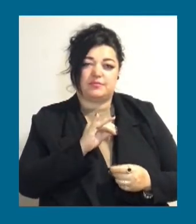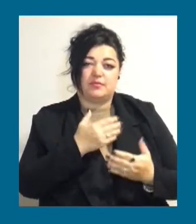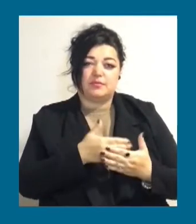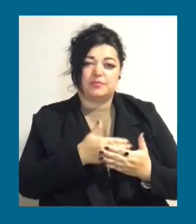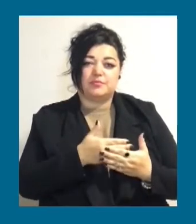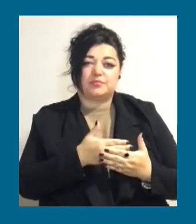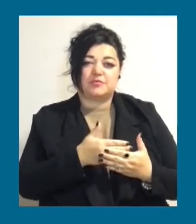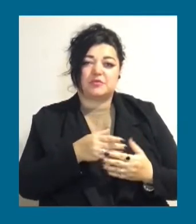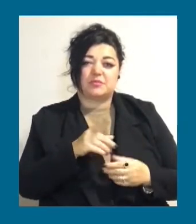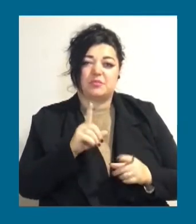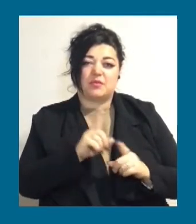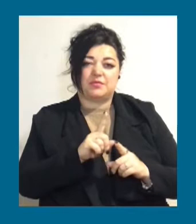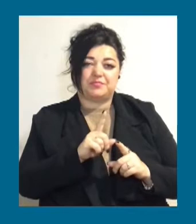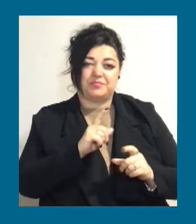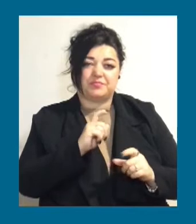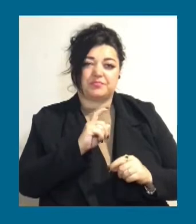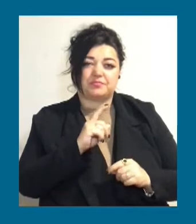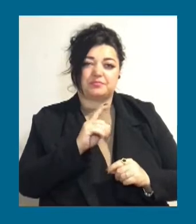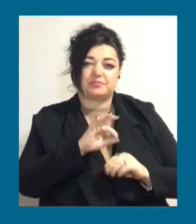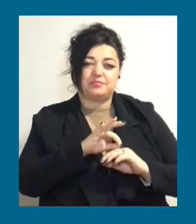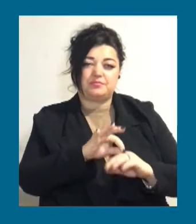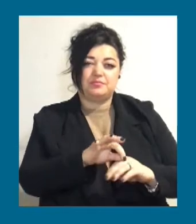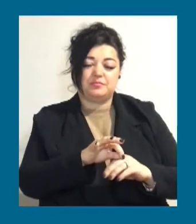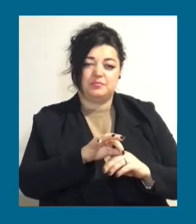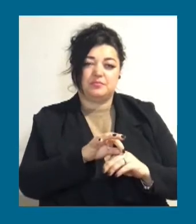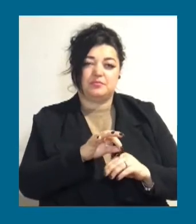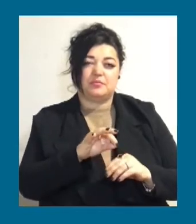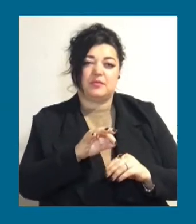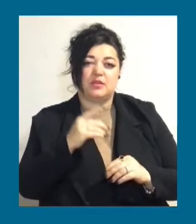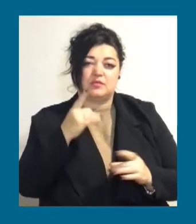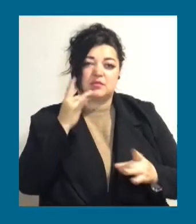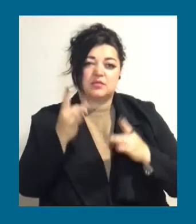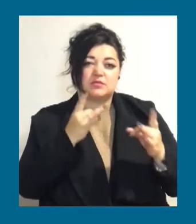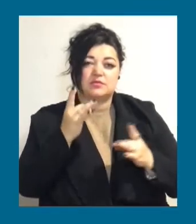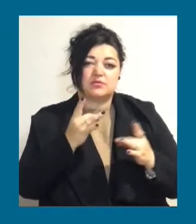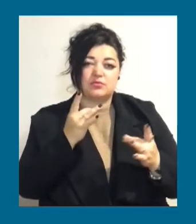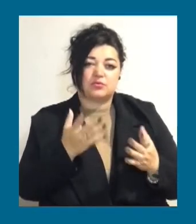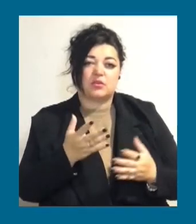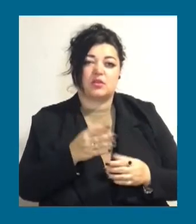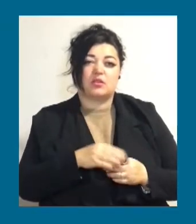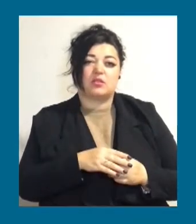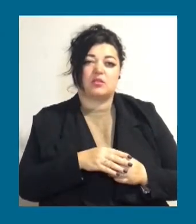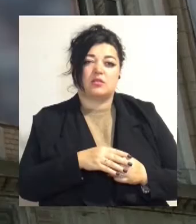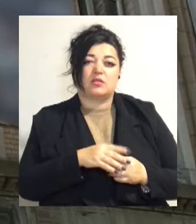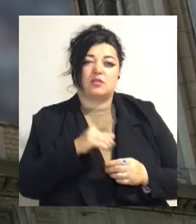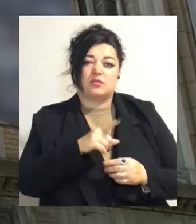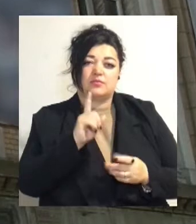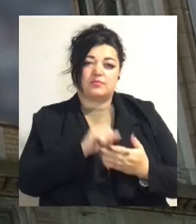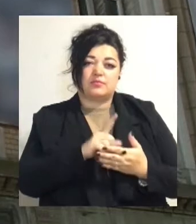в представління спокійно просидіти з єдиного звука, то, звісно, це потрібно відповідати окружаючим.